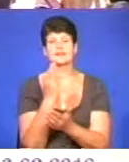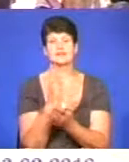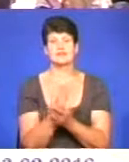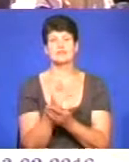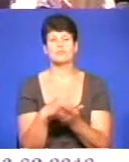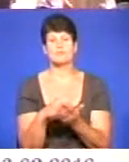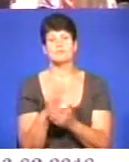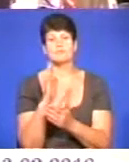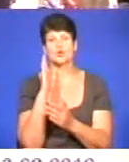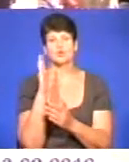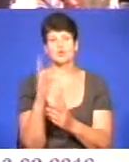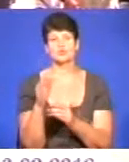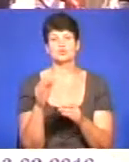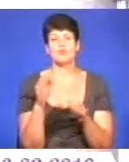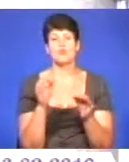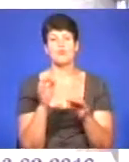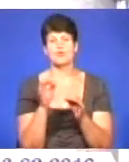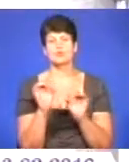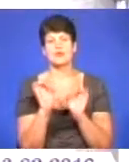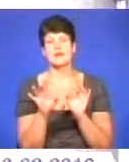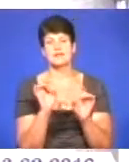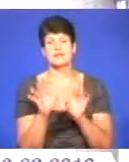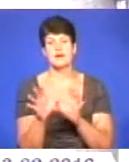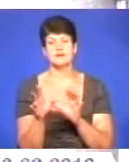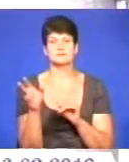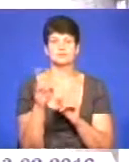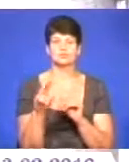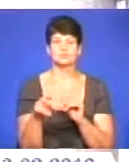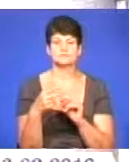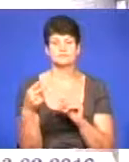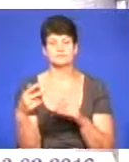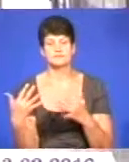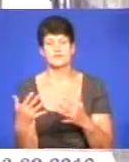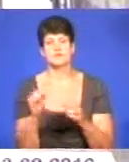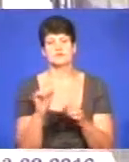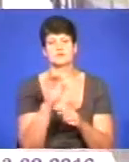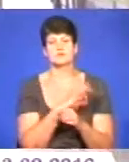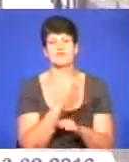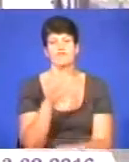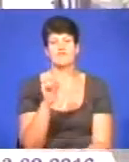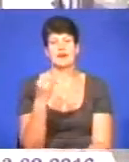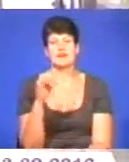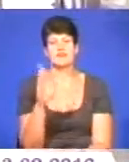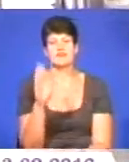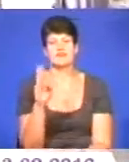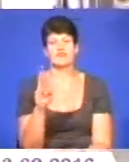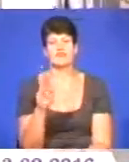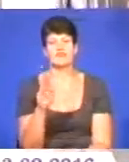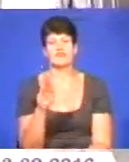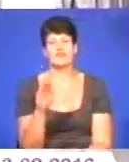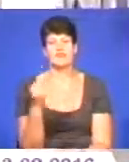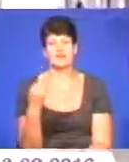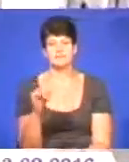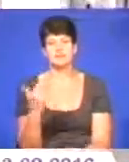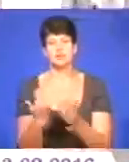місті, прогноз погоди, рекламу, курс валюти. Можна скористатися послугами Wi-Fi. Оновлена інформація з'являється на моніторі